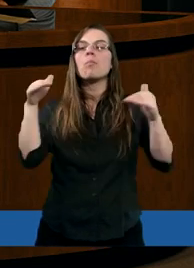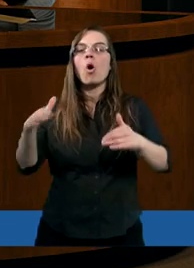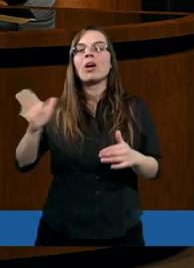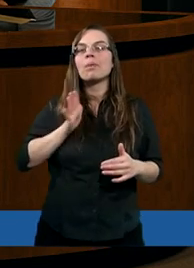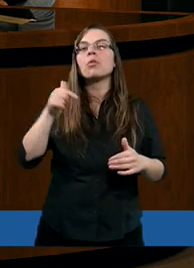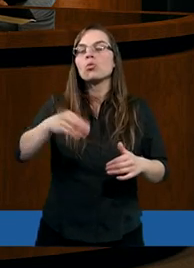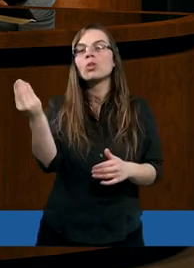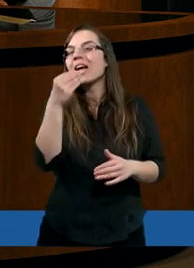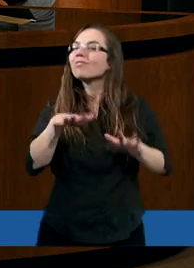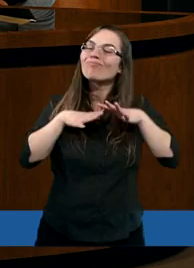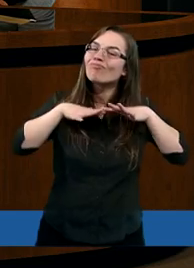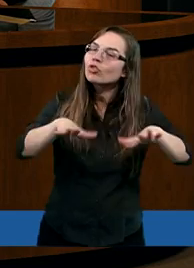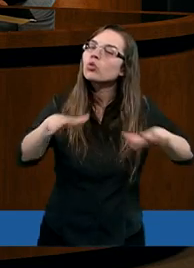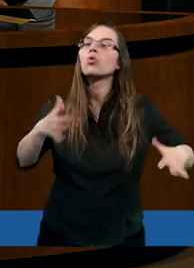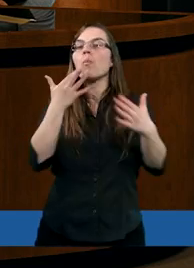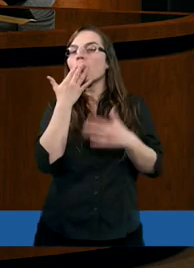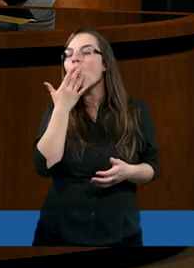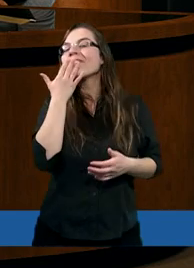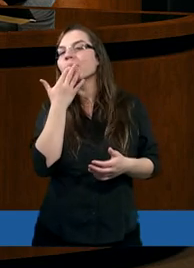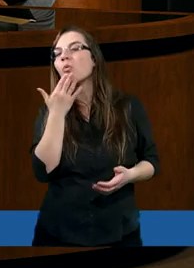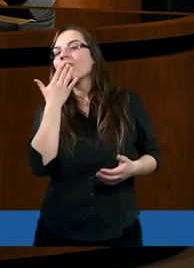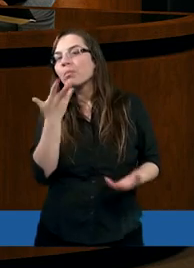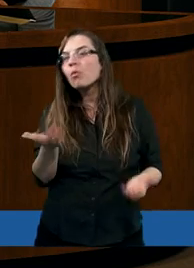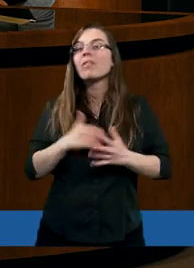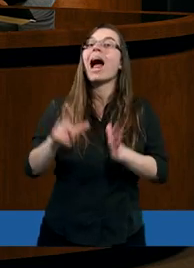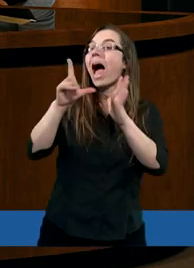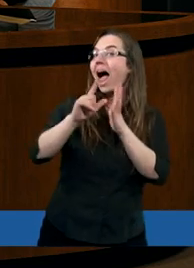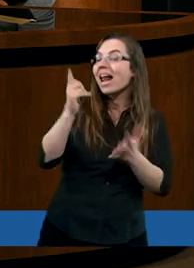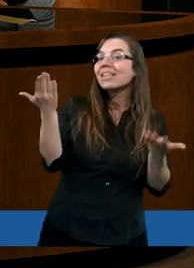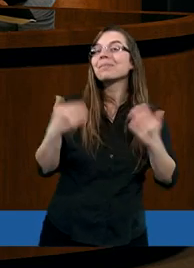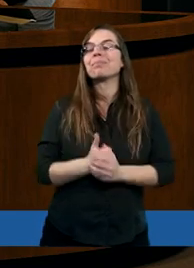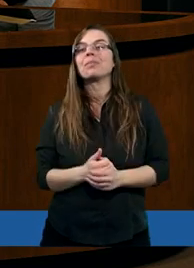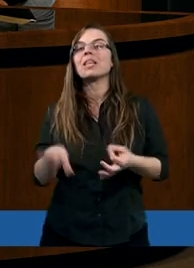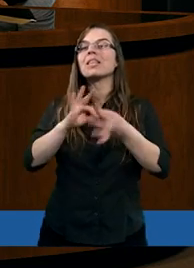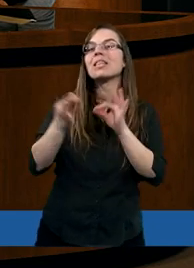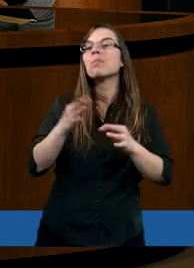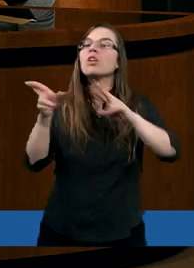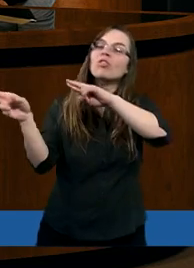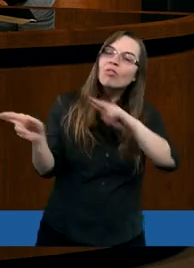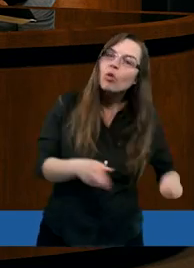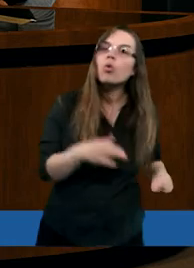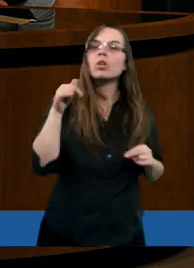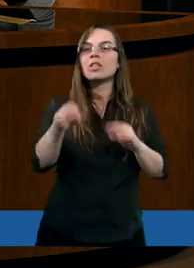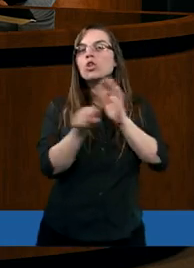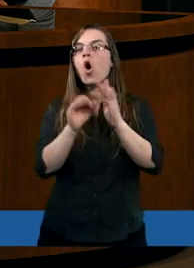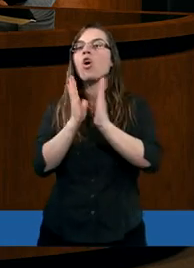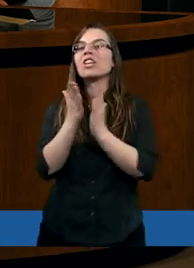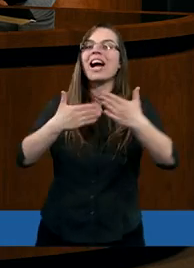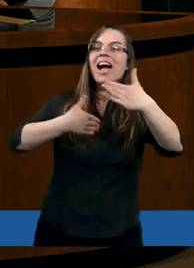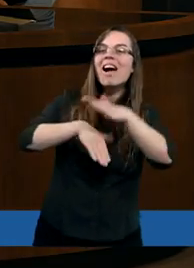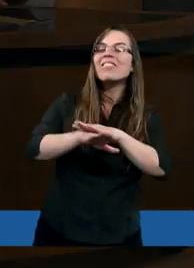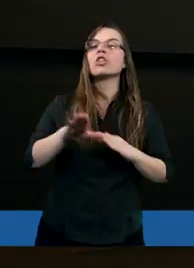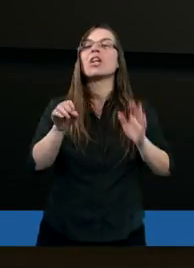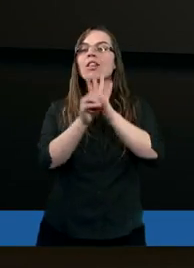Moglibyśmy tutaj jeszcze dużo na ten temat mówić. Ale gdybyście wrócili do Księgi